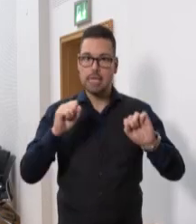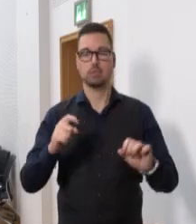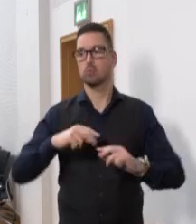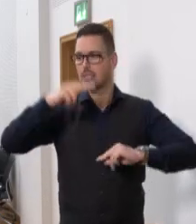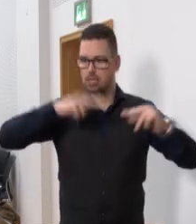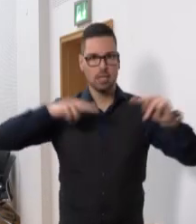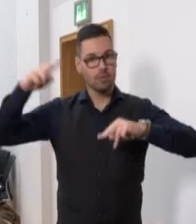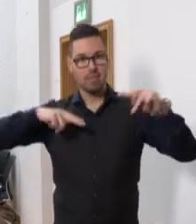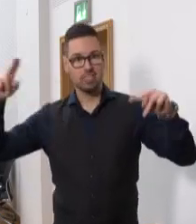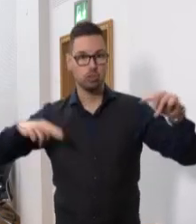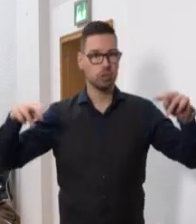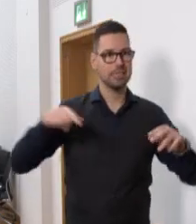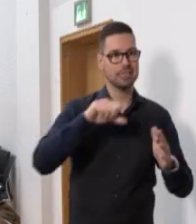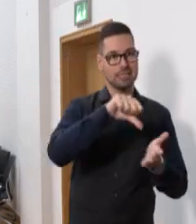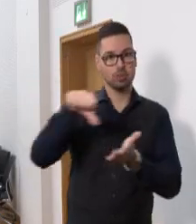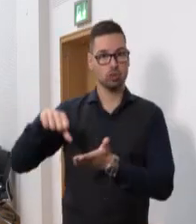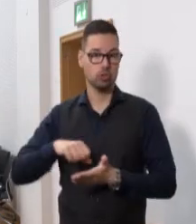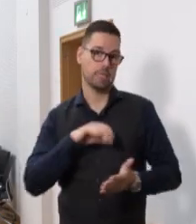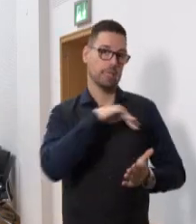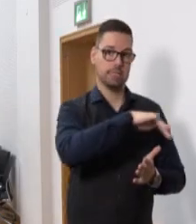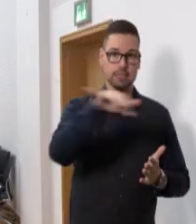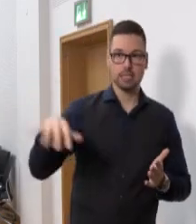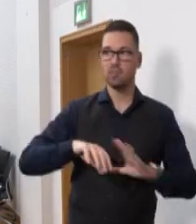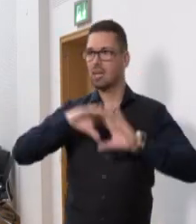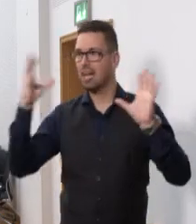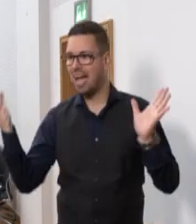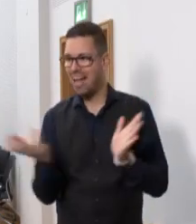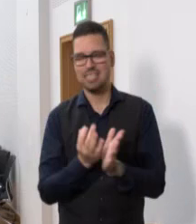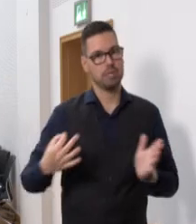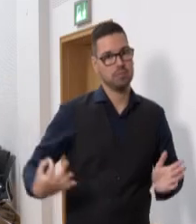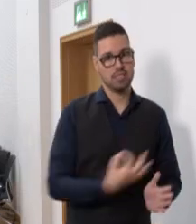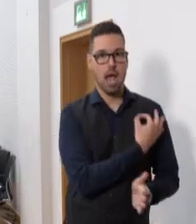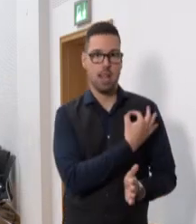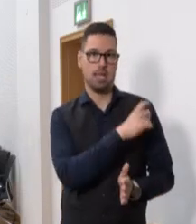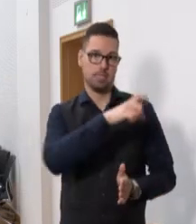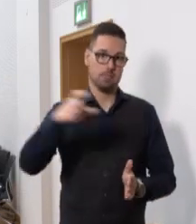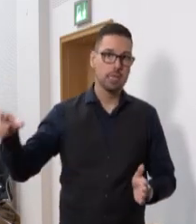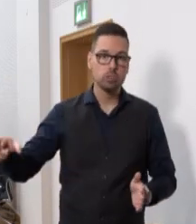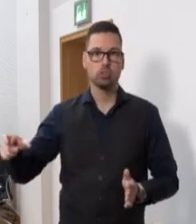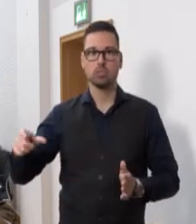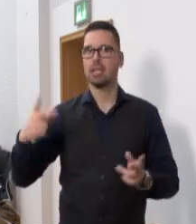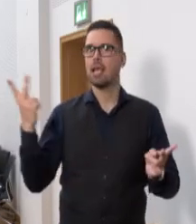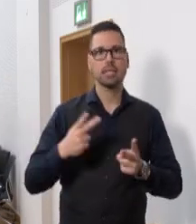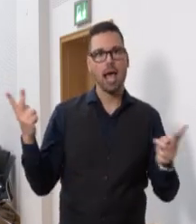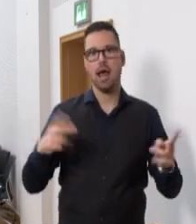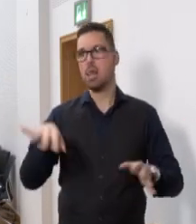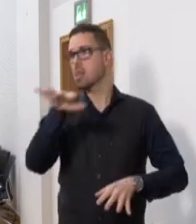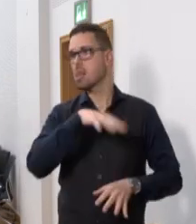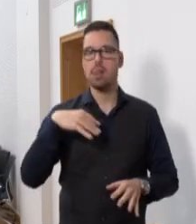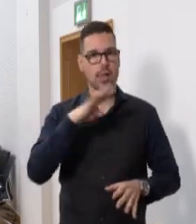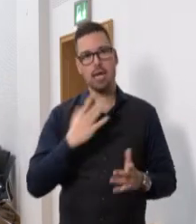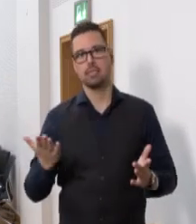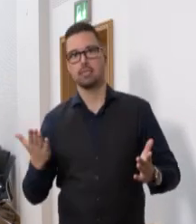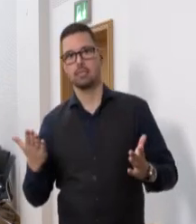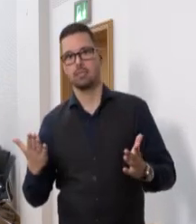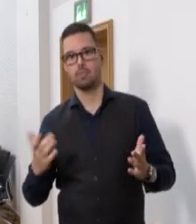verschiedenen Stellen an, um alle Menschen im Saarland unabhängig von ihrer Herkunft und unabhängig